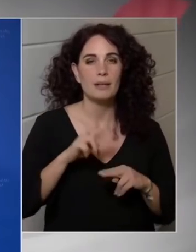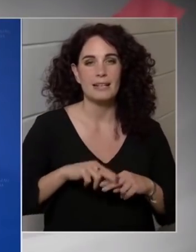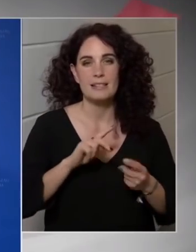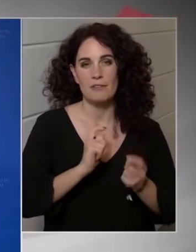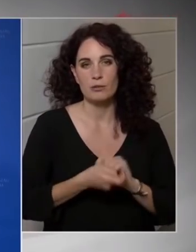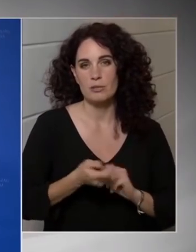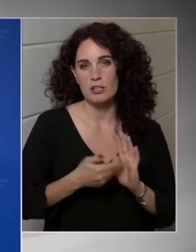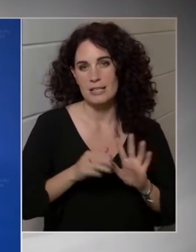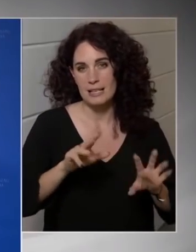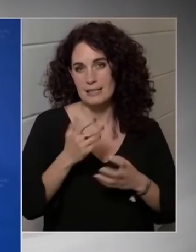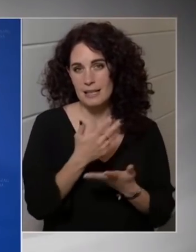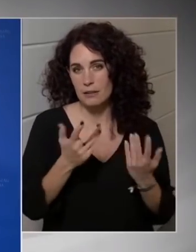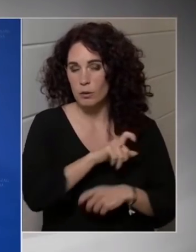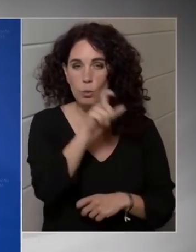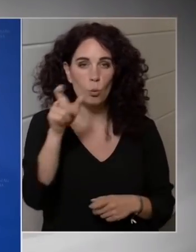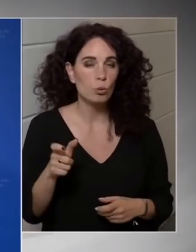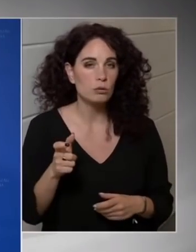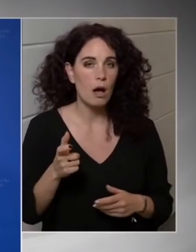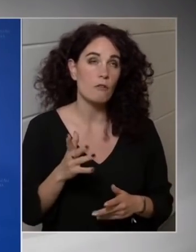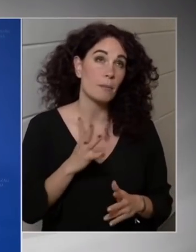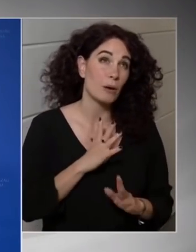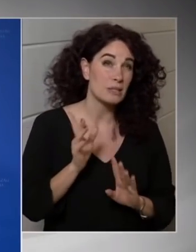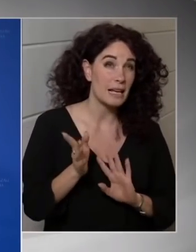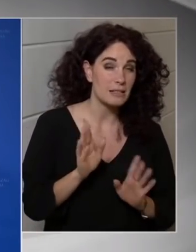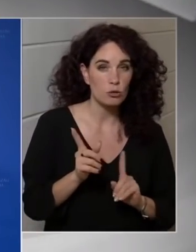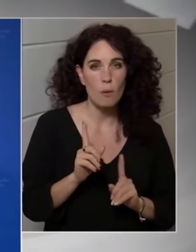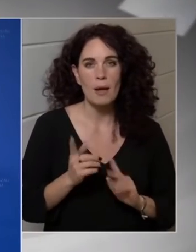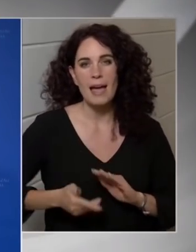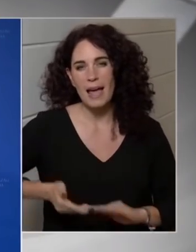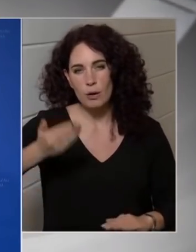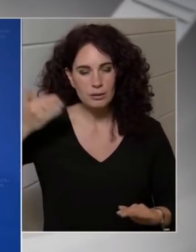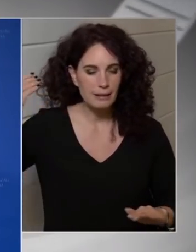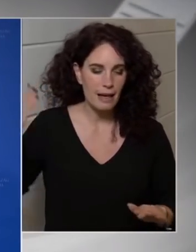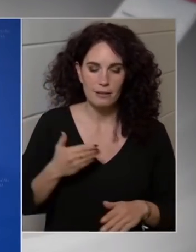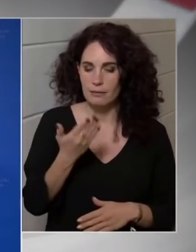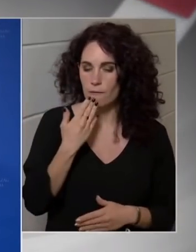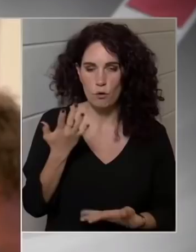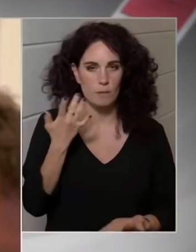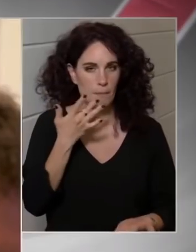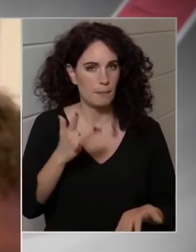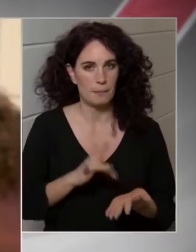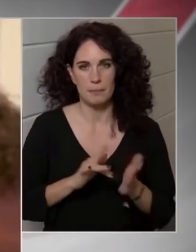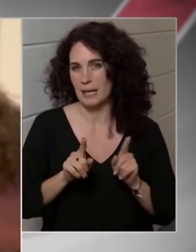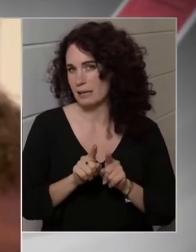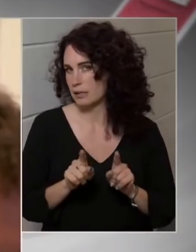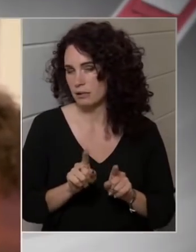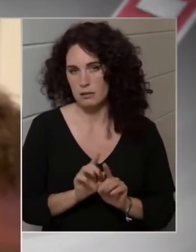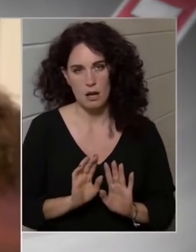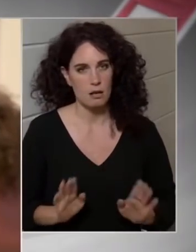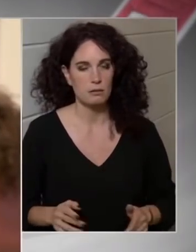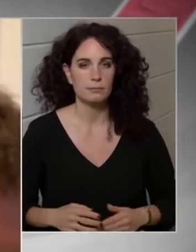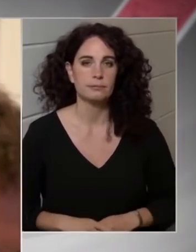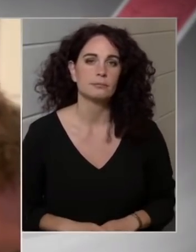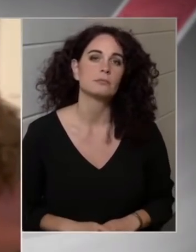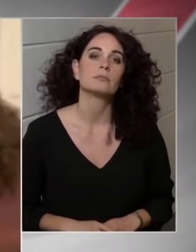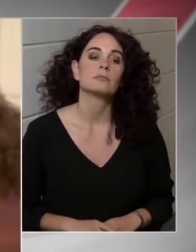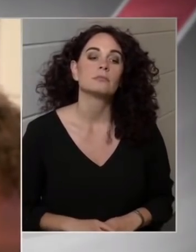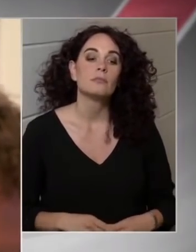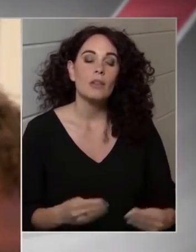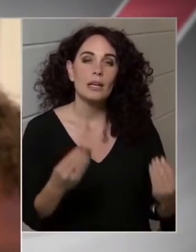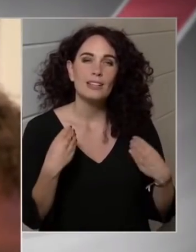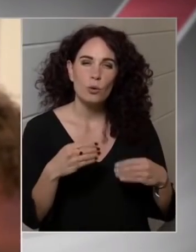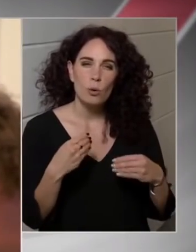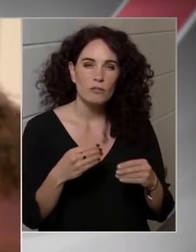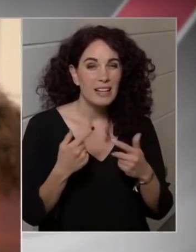óta, de megkockáztatom, az azt megelőző két-három évszetben sem volt példa. Indokoltnak és lehetségesnek tartanak-e